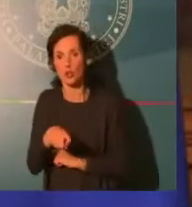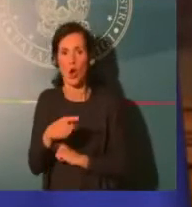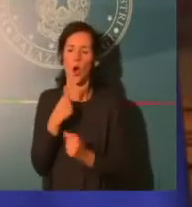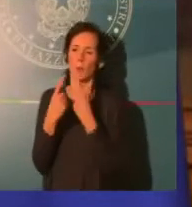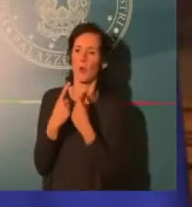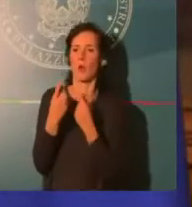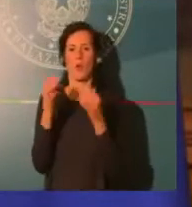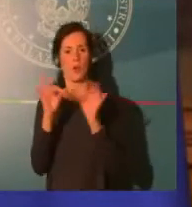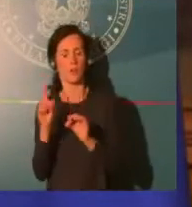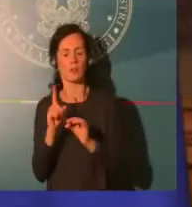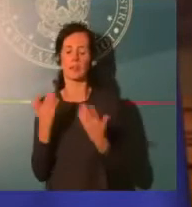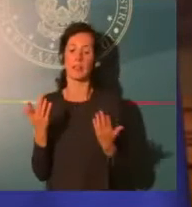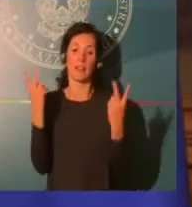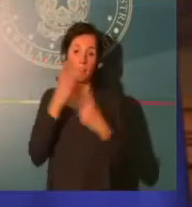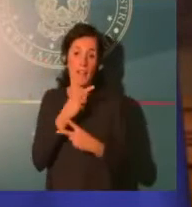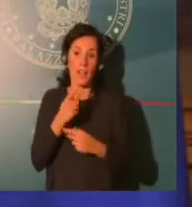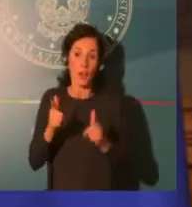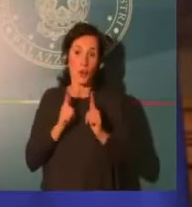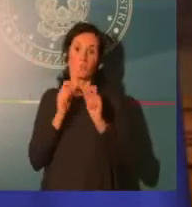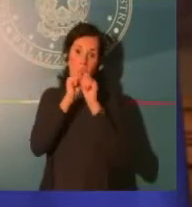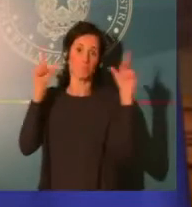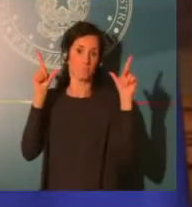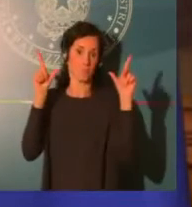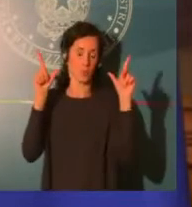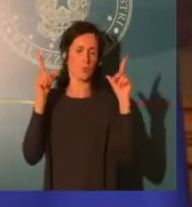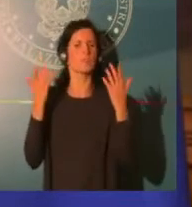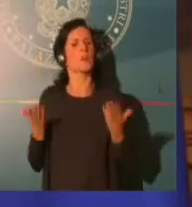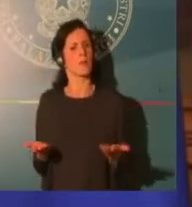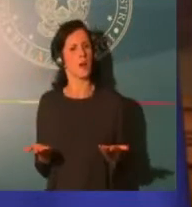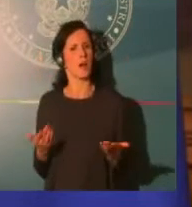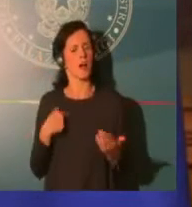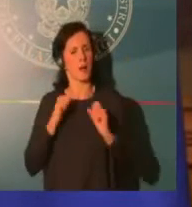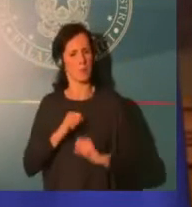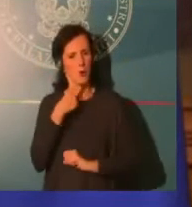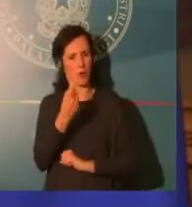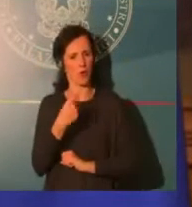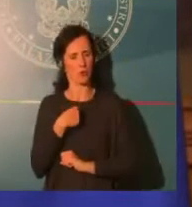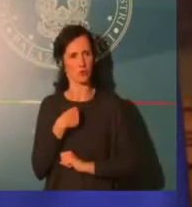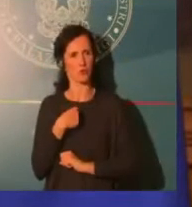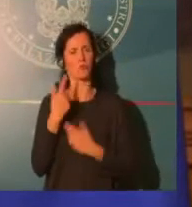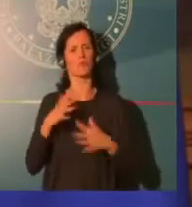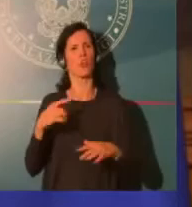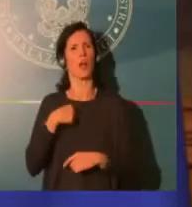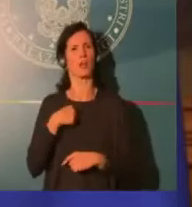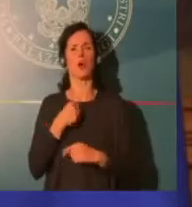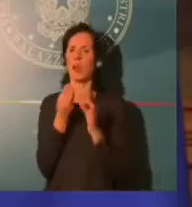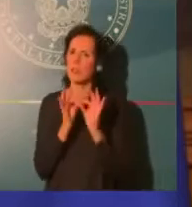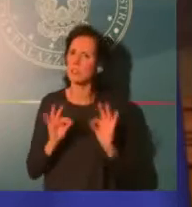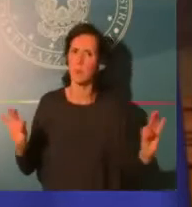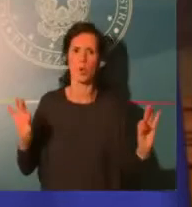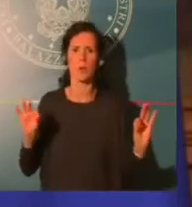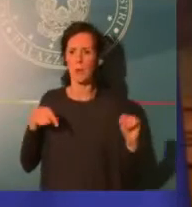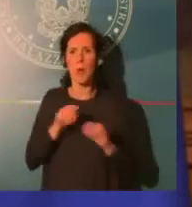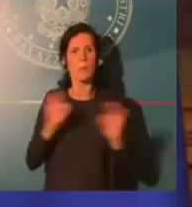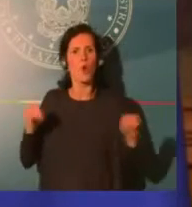sono subito reso disponibile per un incontro con i capigruppo. Perché, guardate, quando si opera per il